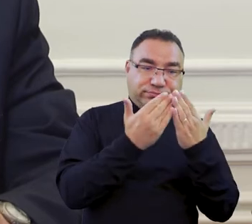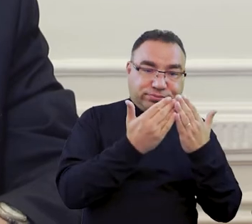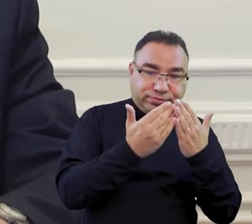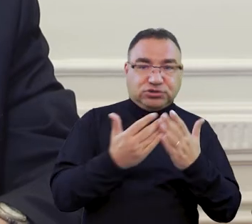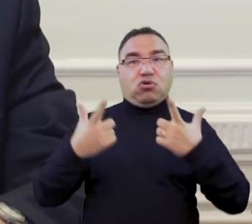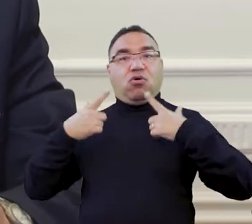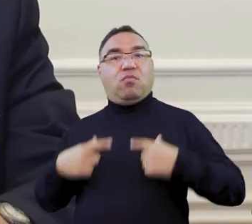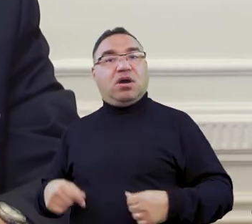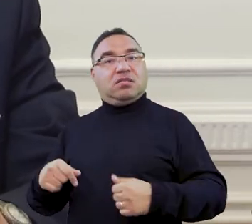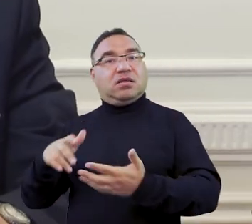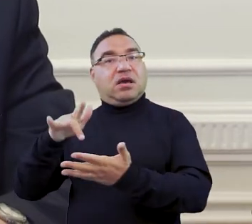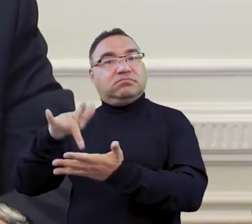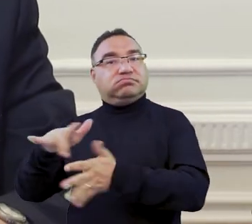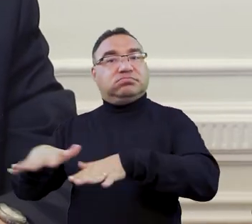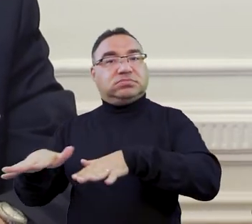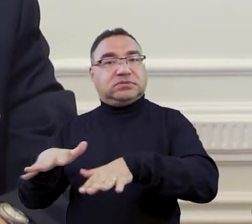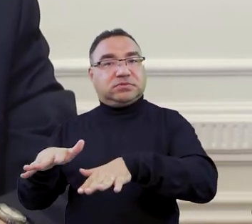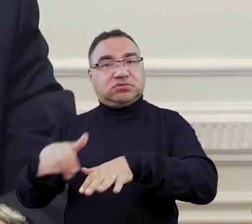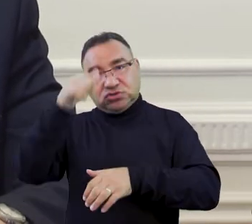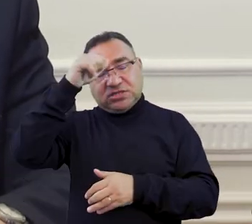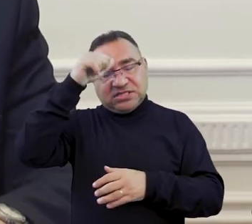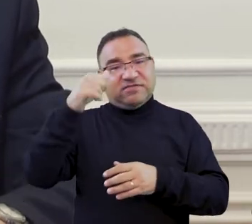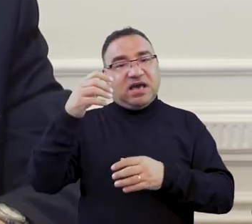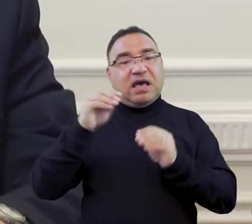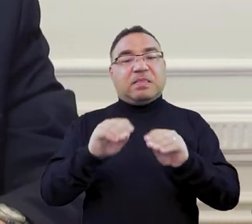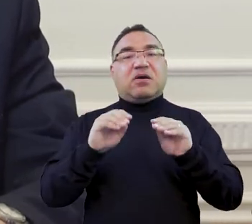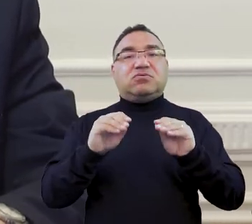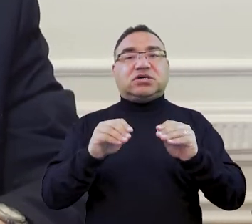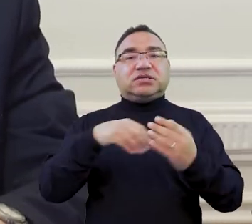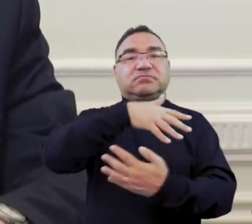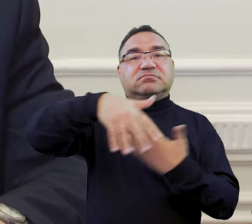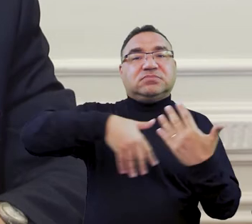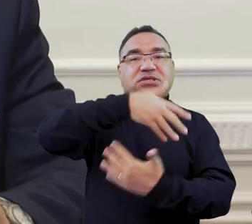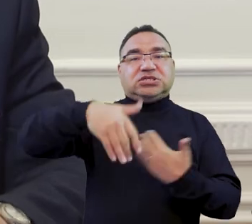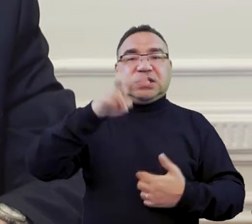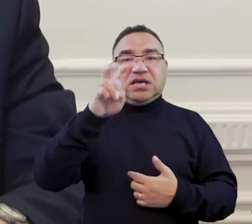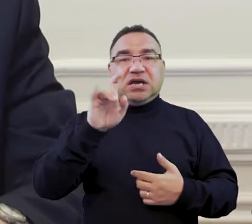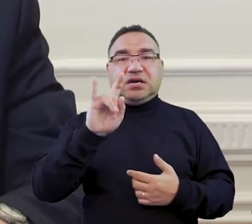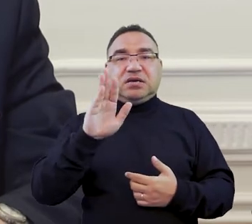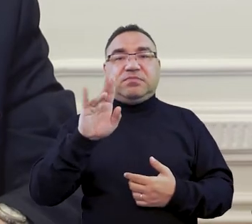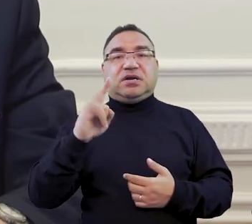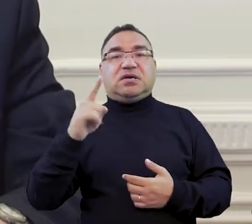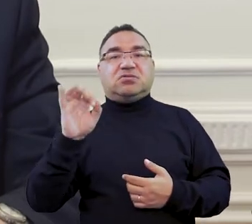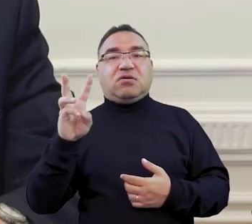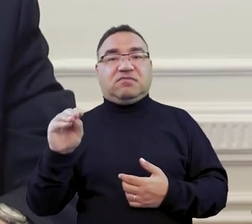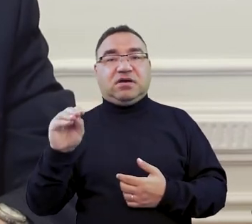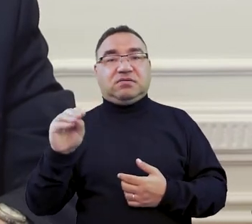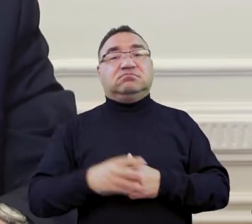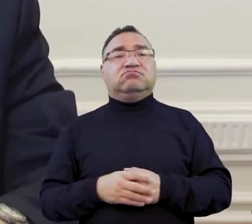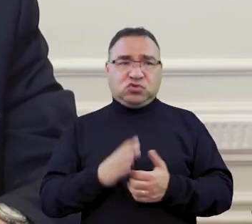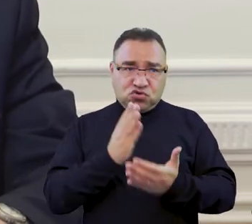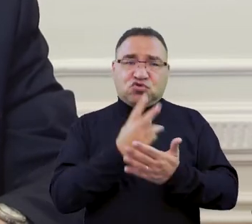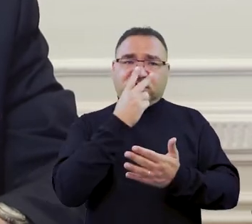proporcje w tym nauczaniu hybrydowym, tak to nazwijmy, będą podejmowały i już to robią władze